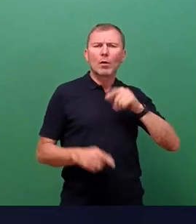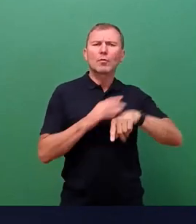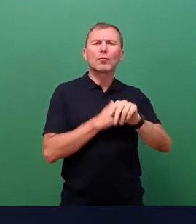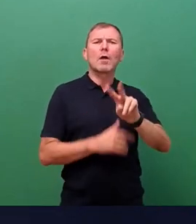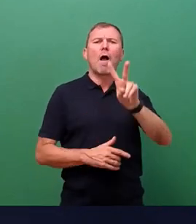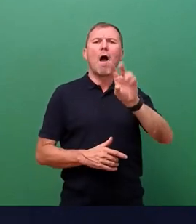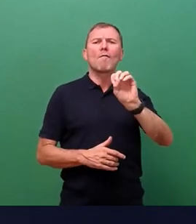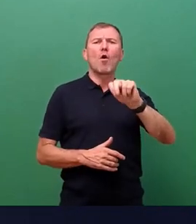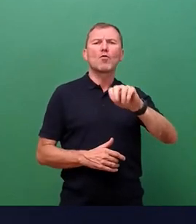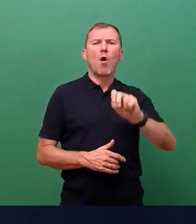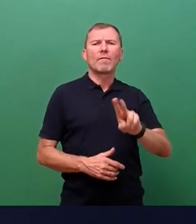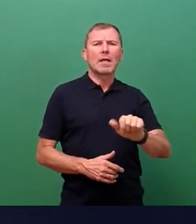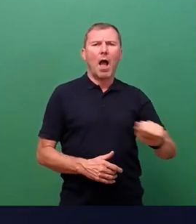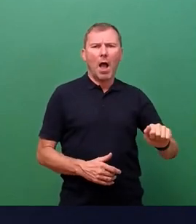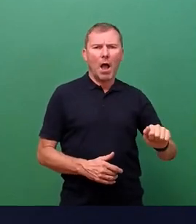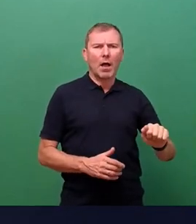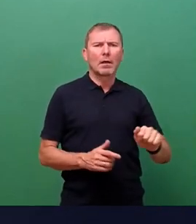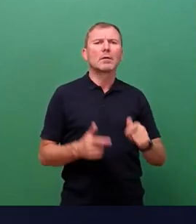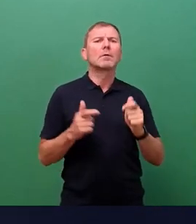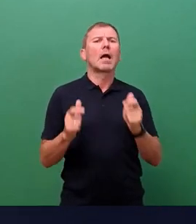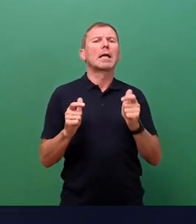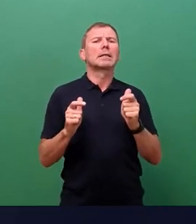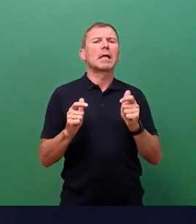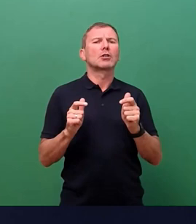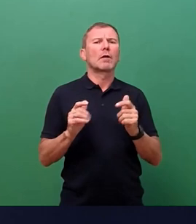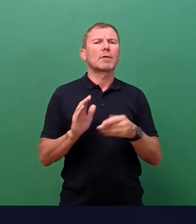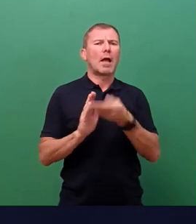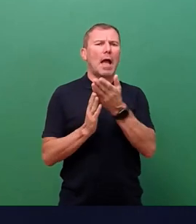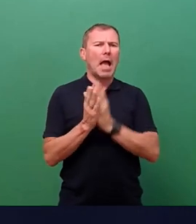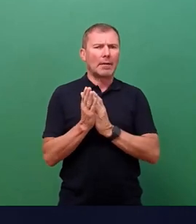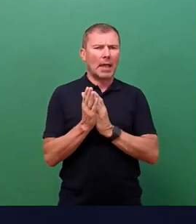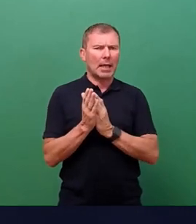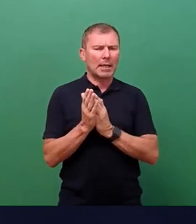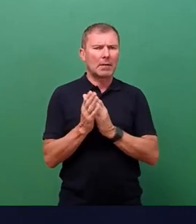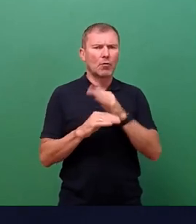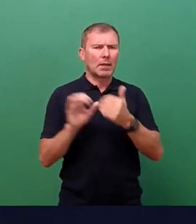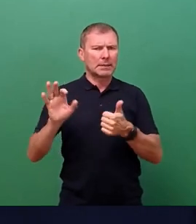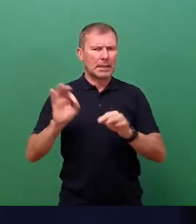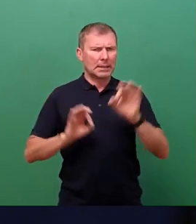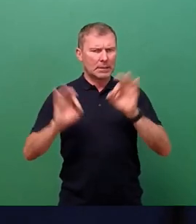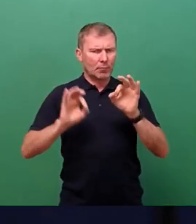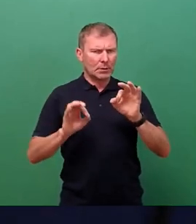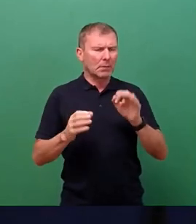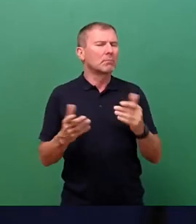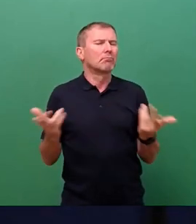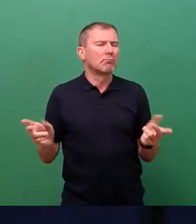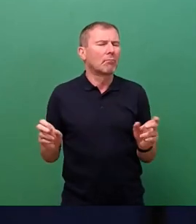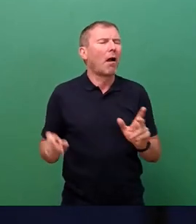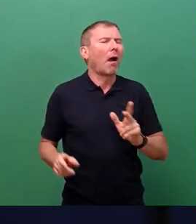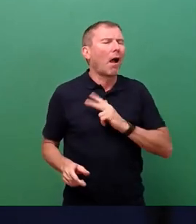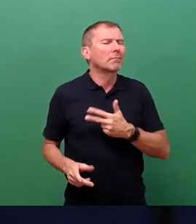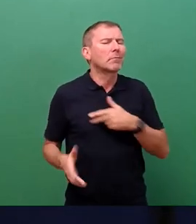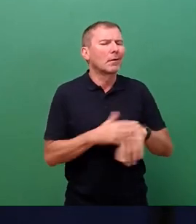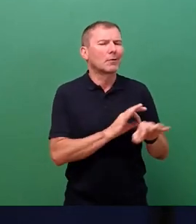ja mittlerweile mit einem gesellschaftlichen Anteil von über 60 Prozent faktisch vollzogen. Vor diesem Hintergrund